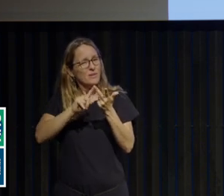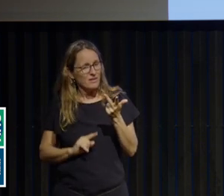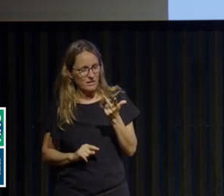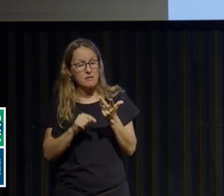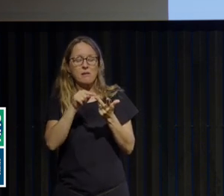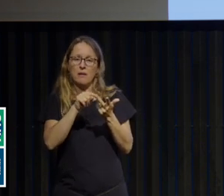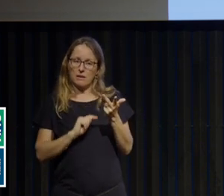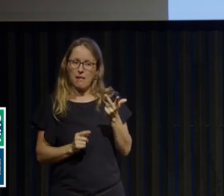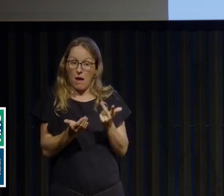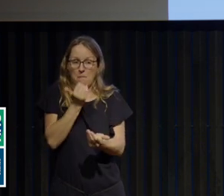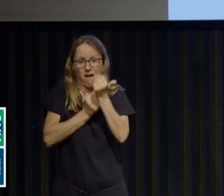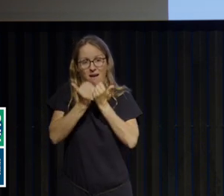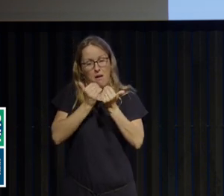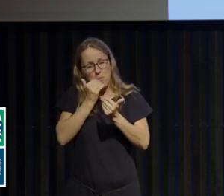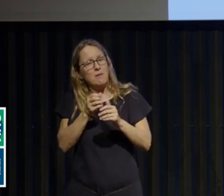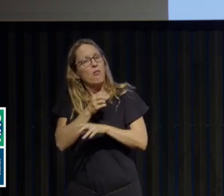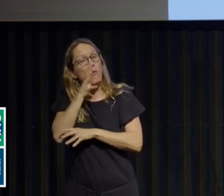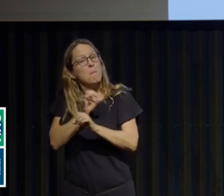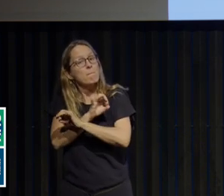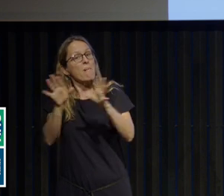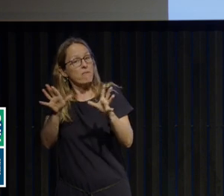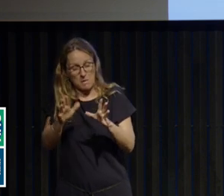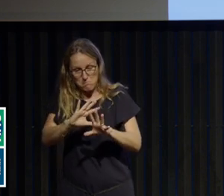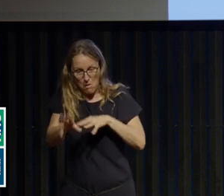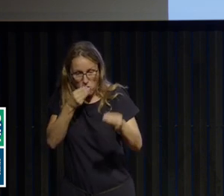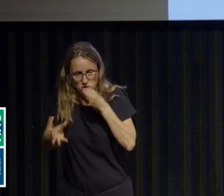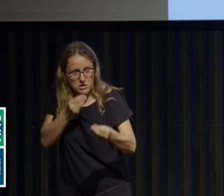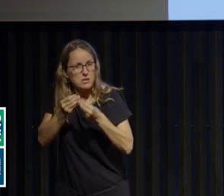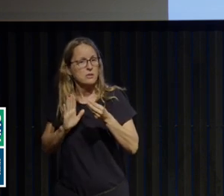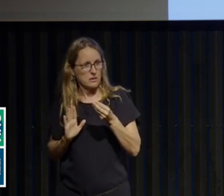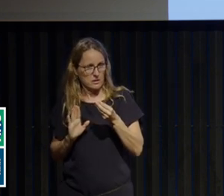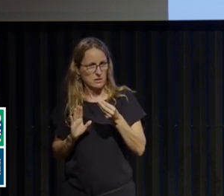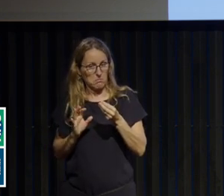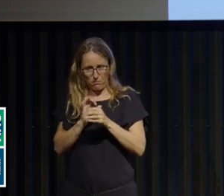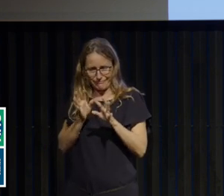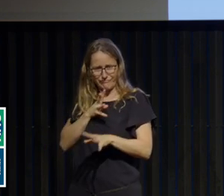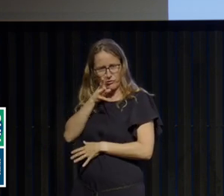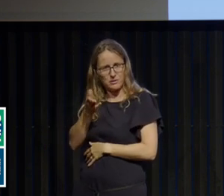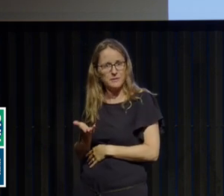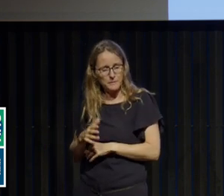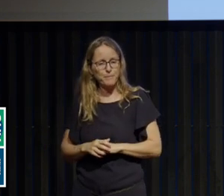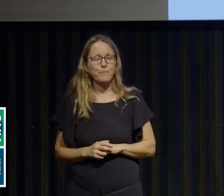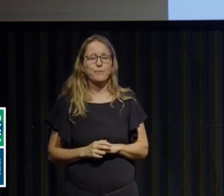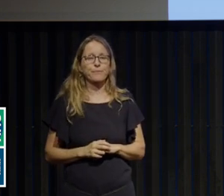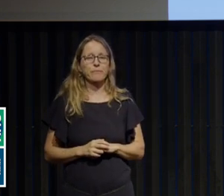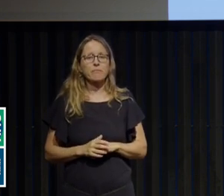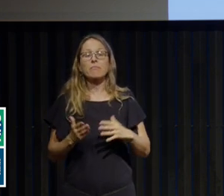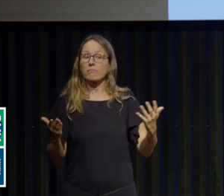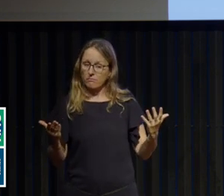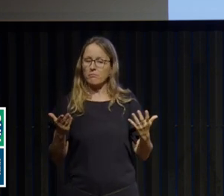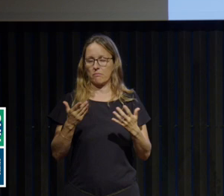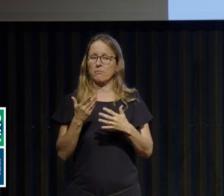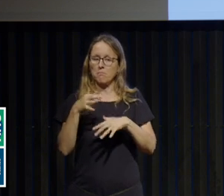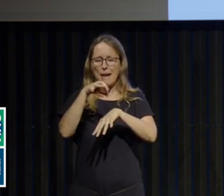boulimique, là, qui sont des prises alimentaires compulsives sans vomissements. Alors, dans les classifications, des maladies,